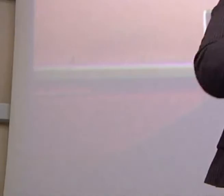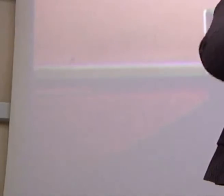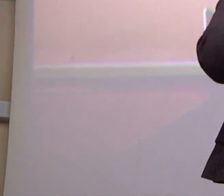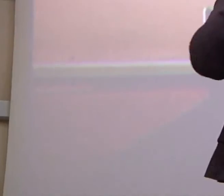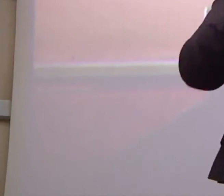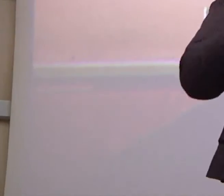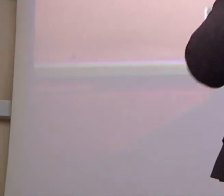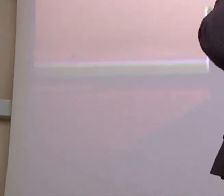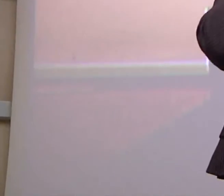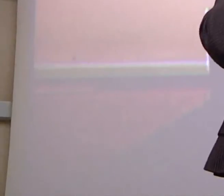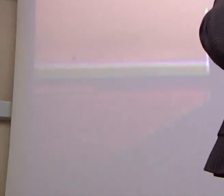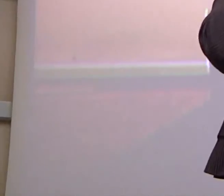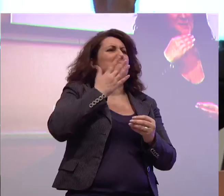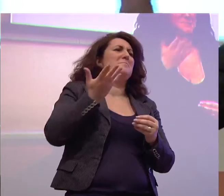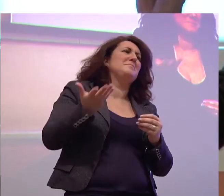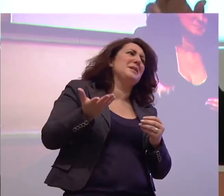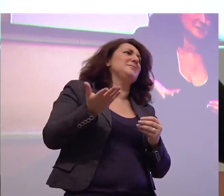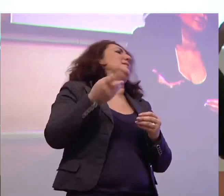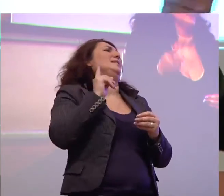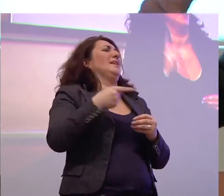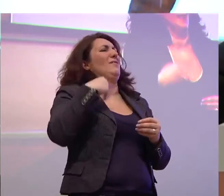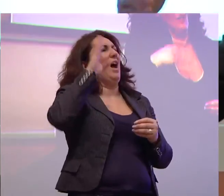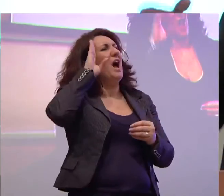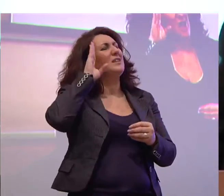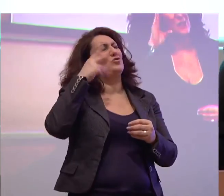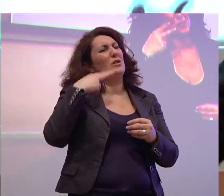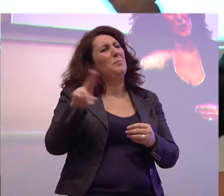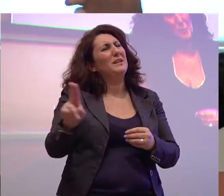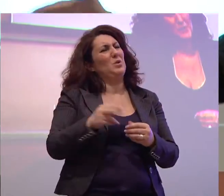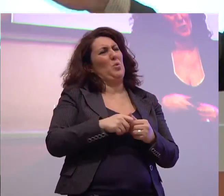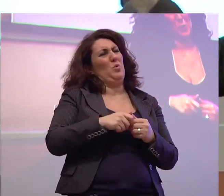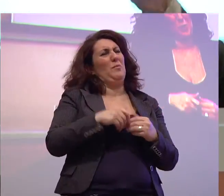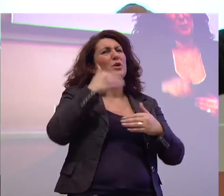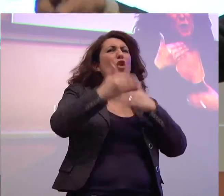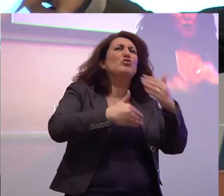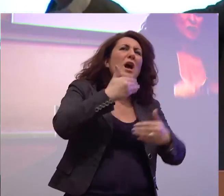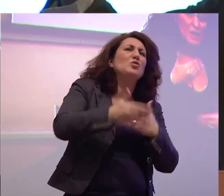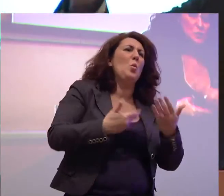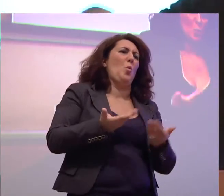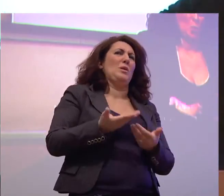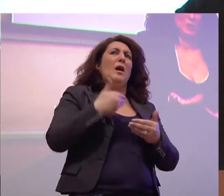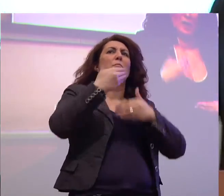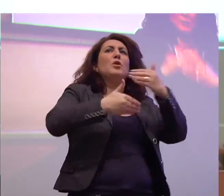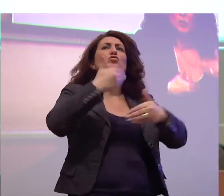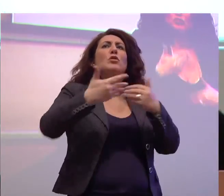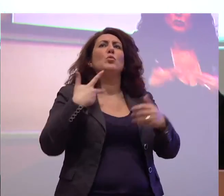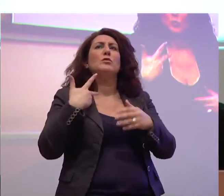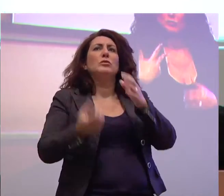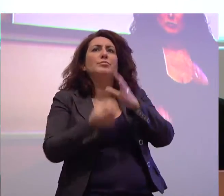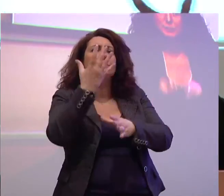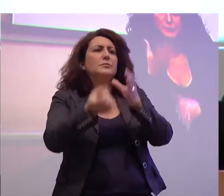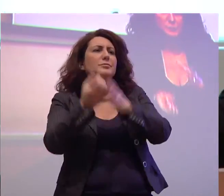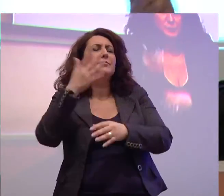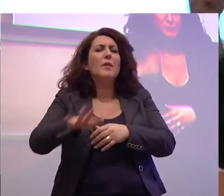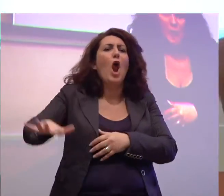forse dobbiamo diciamo in qualche modo fare attenzione su alcune procedure che vengono attivate in